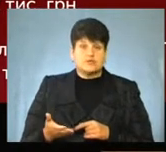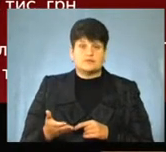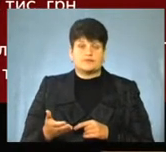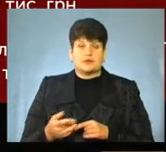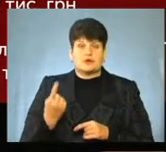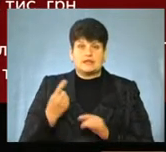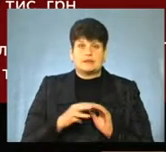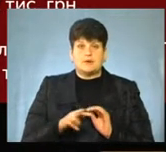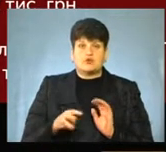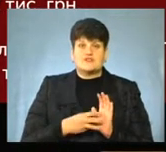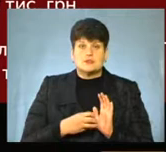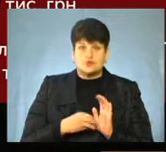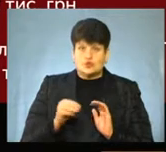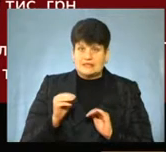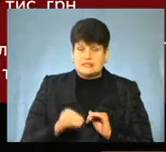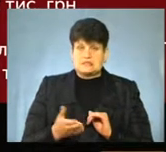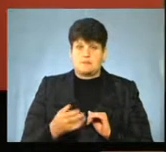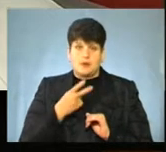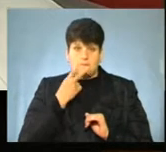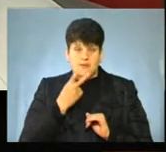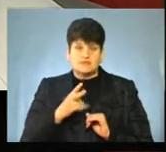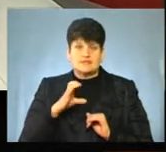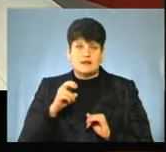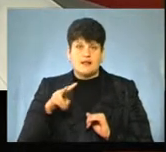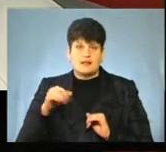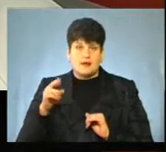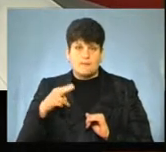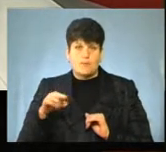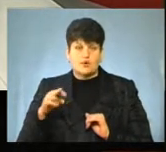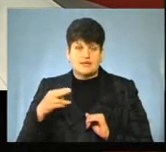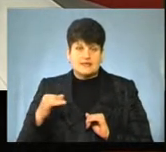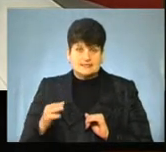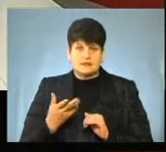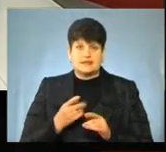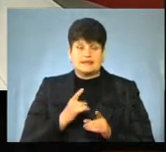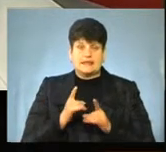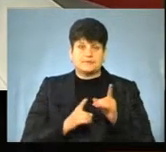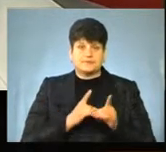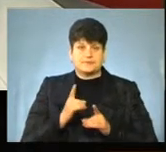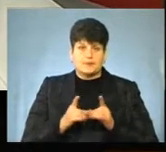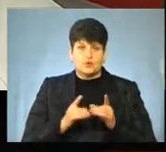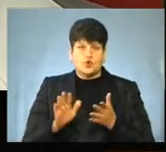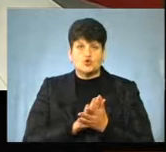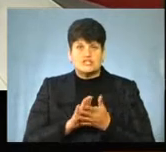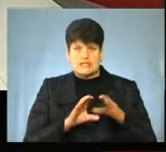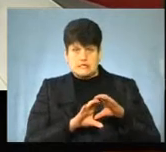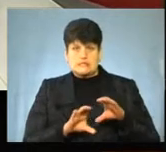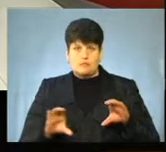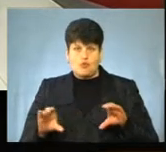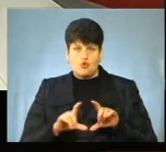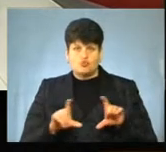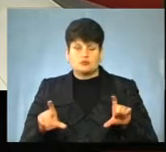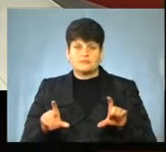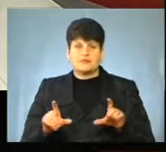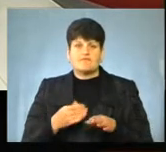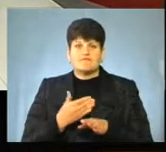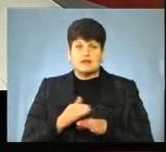800 тисяч. Тобто, ми бачимо, скажімо, у Скалаподільській громаді, де на реконструкцію участних споруд, про які ви говорили,